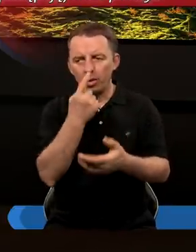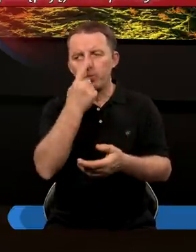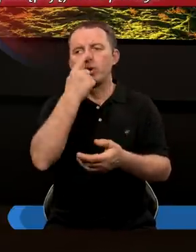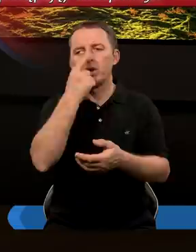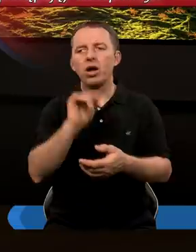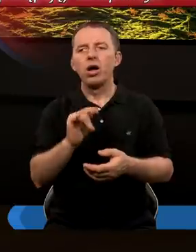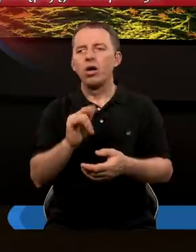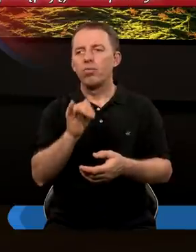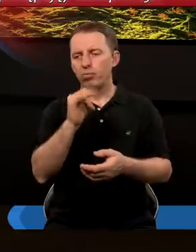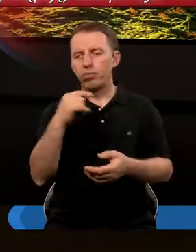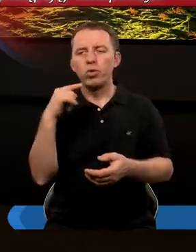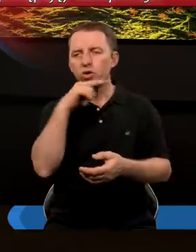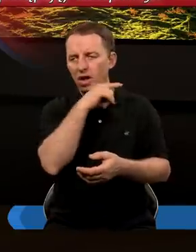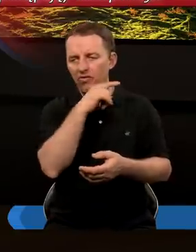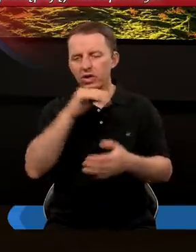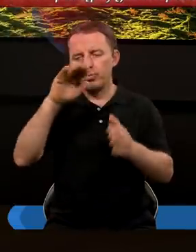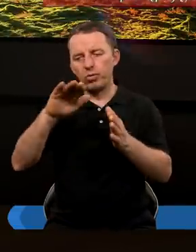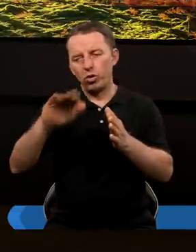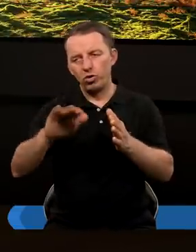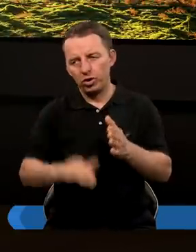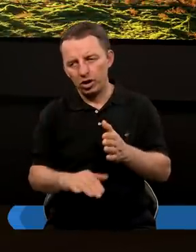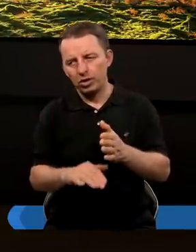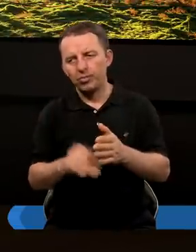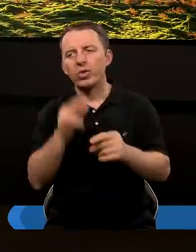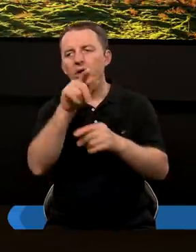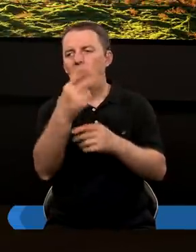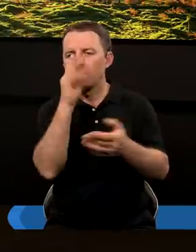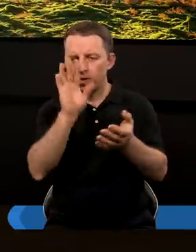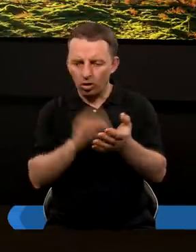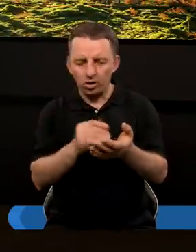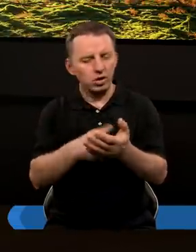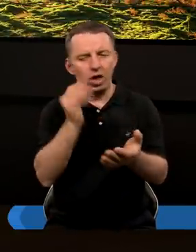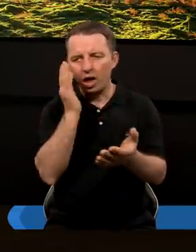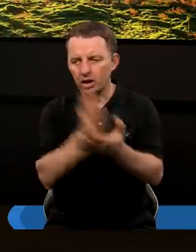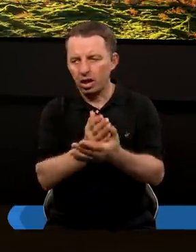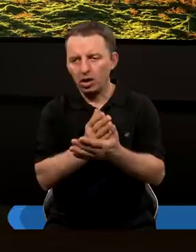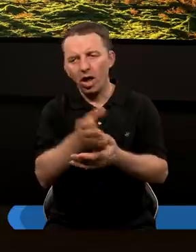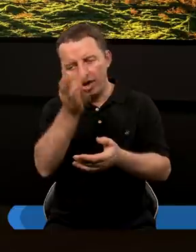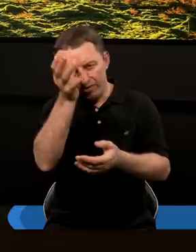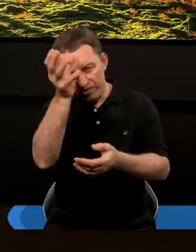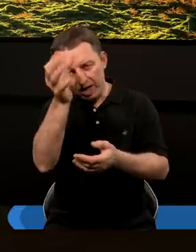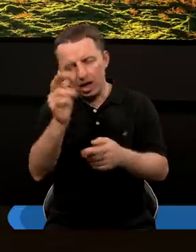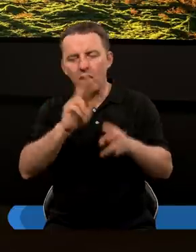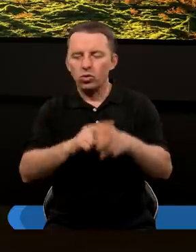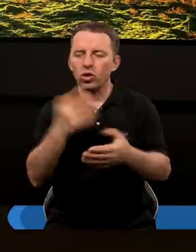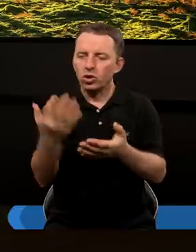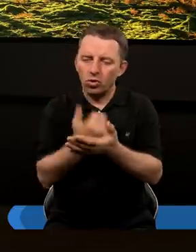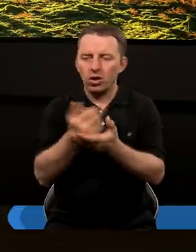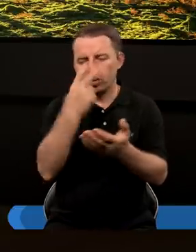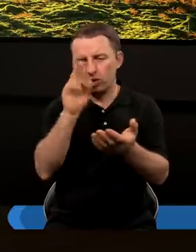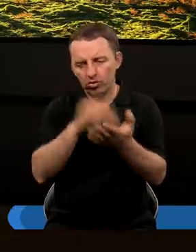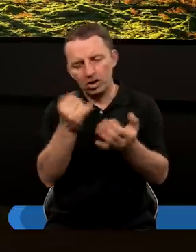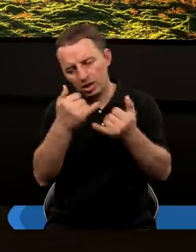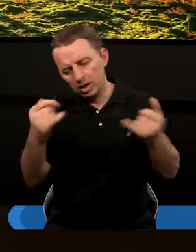pysze potrafi poniżyć. To już jest jego osobiste doświadczenie, to nie jest tylko wiedza, którą czerpał na podstawie